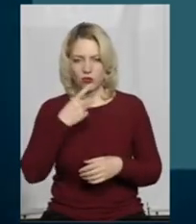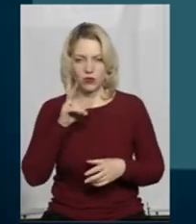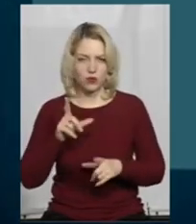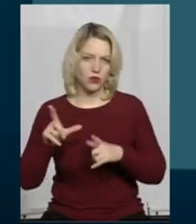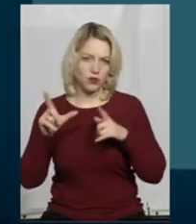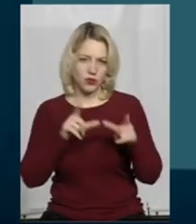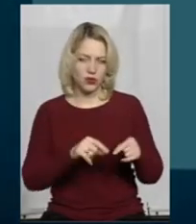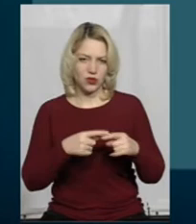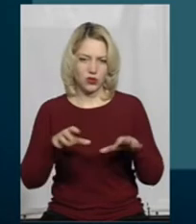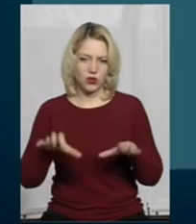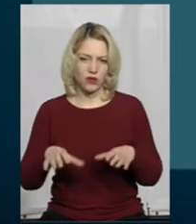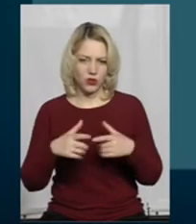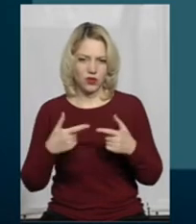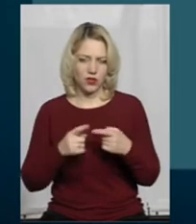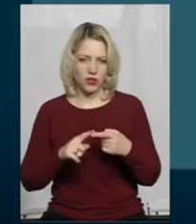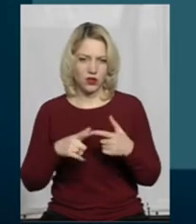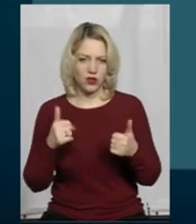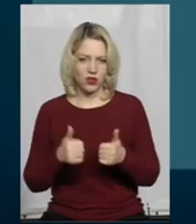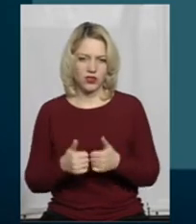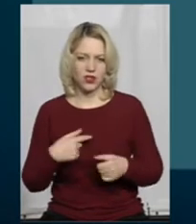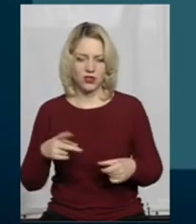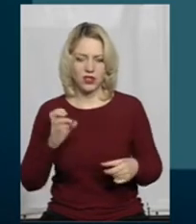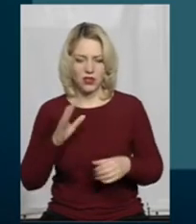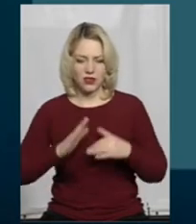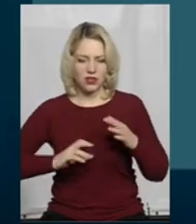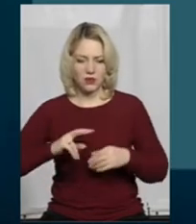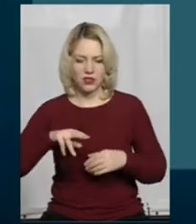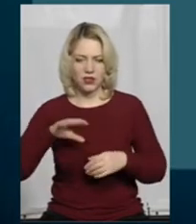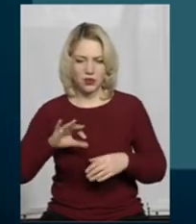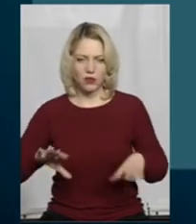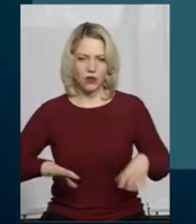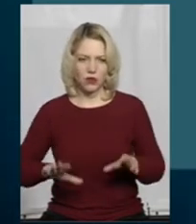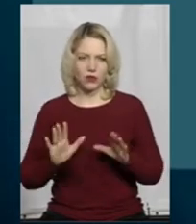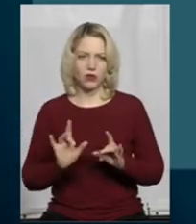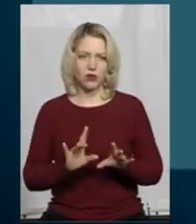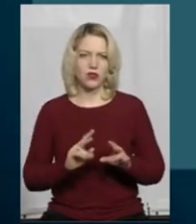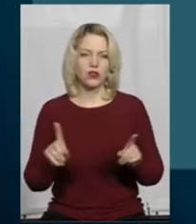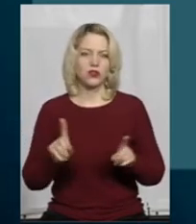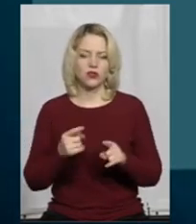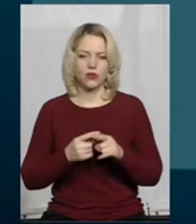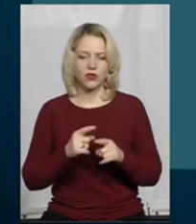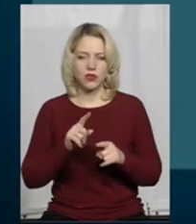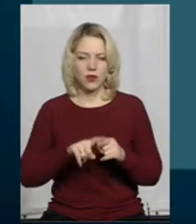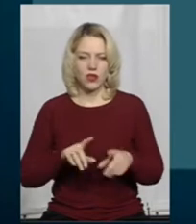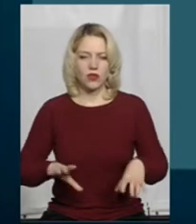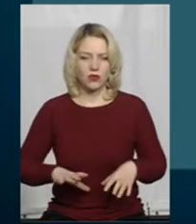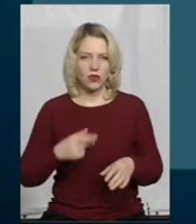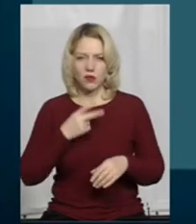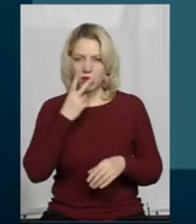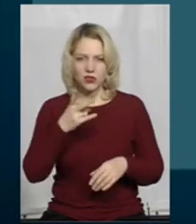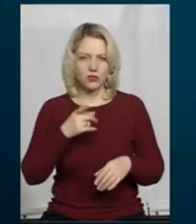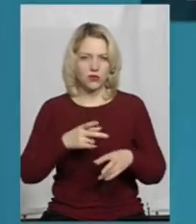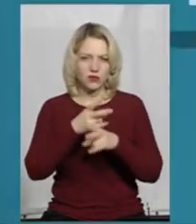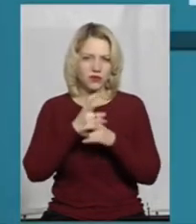організацією, як спеціаліст по конях. Ну і буду діветься, розказувати, що з тими кіньми. То, що я бачив, коні дуже виснажені і дуже в